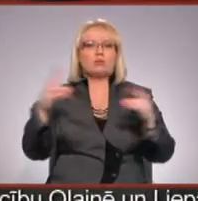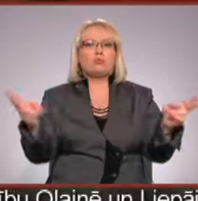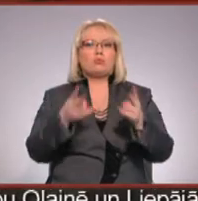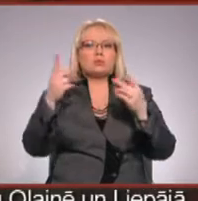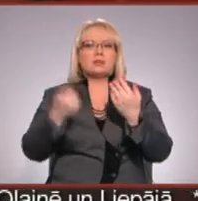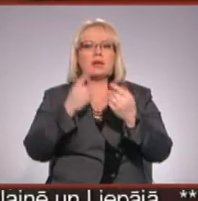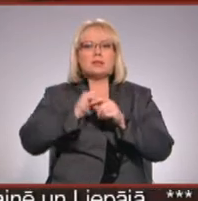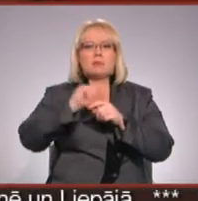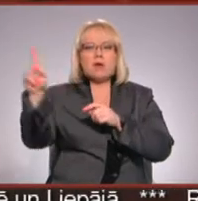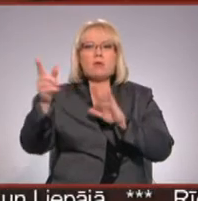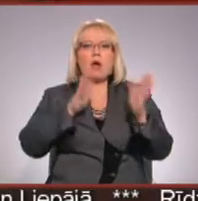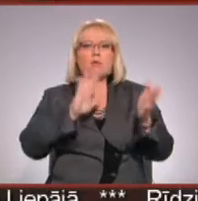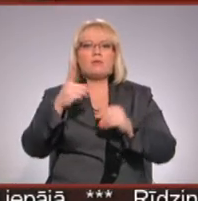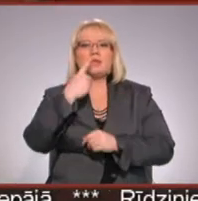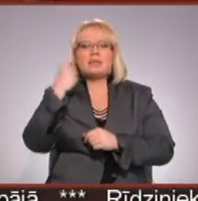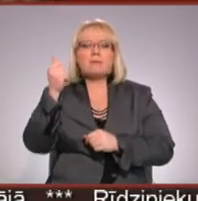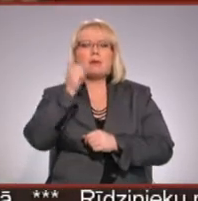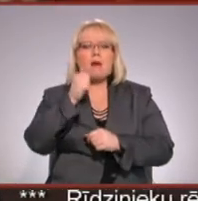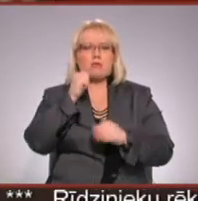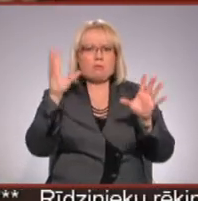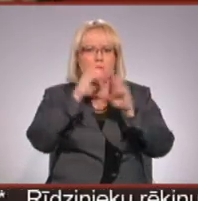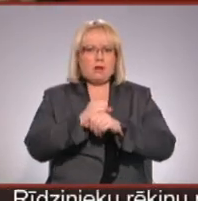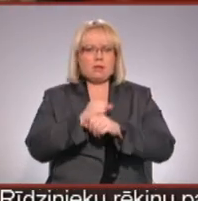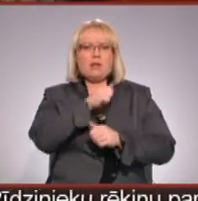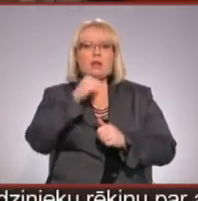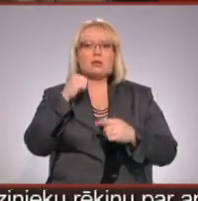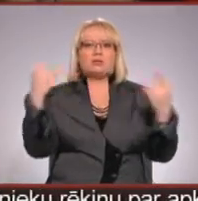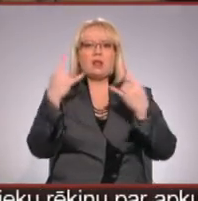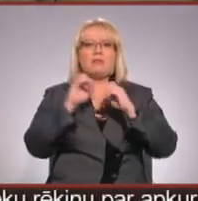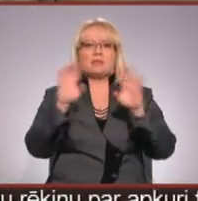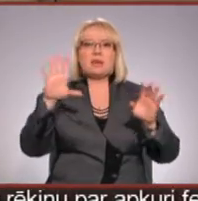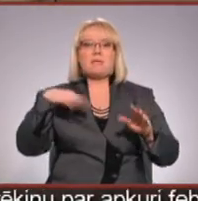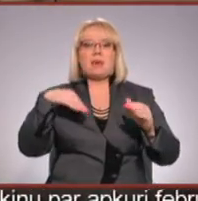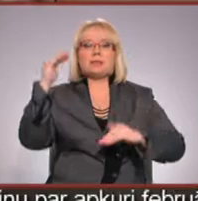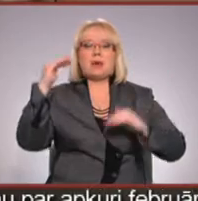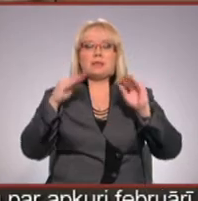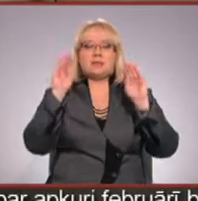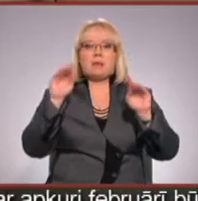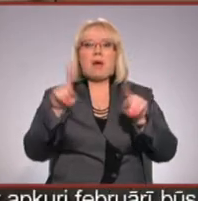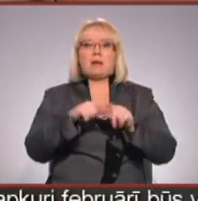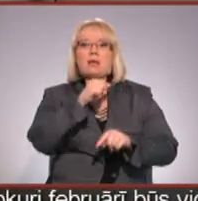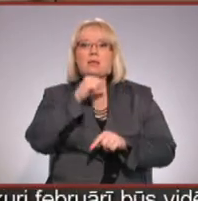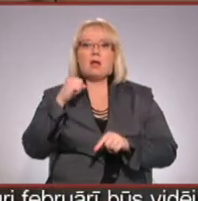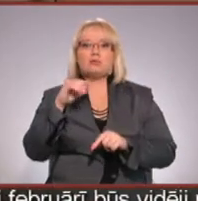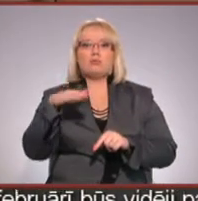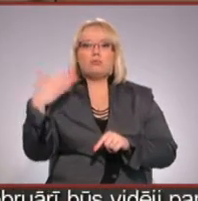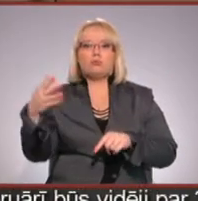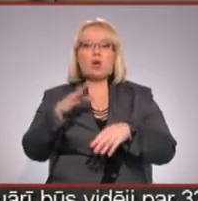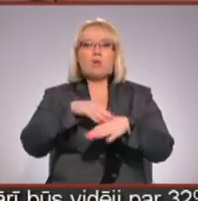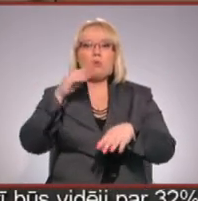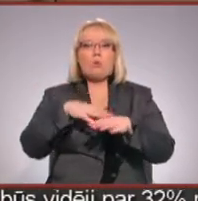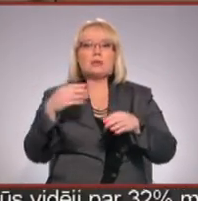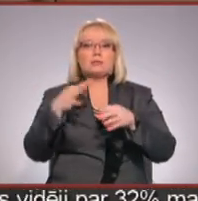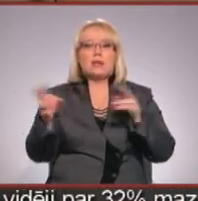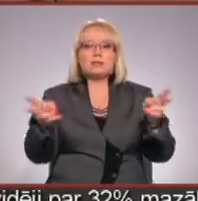Priekšskaits pieauga par aptuveni simtu ikdienakti. Talsu televīzijas tāsta, ka pēc statistikas datiem arī Talsu pusē kūles dedzināšana vēršs